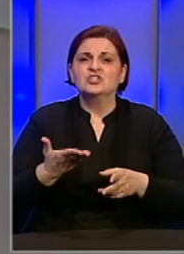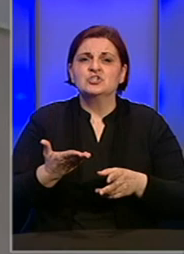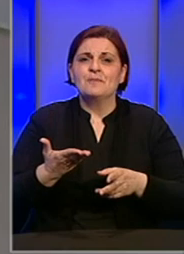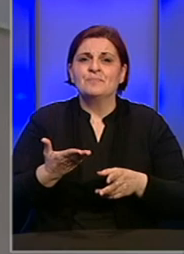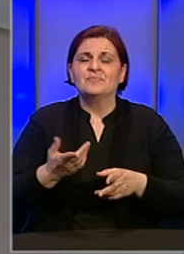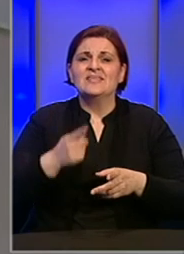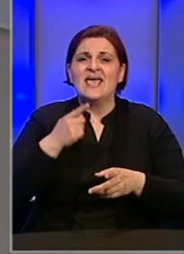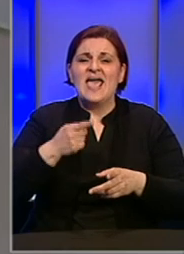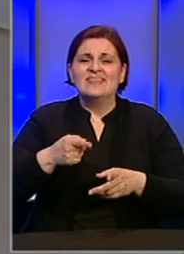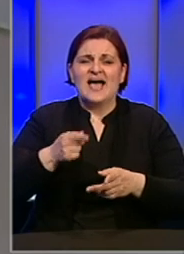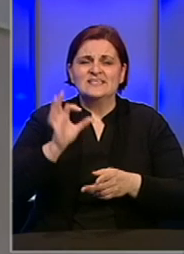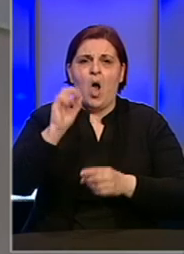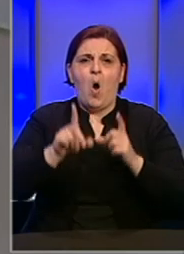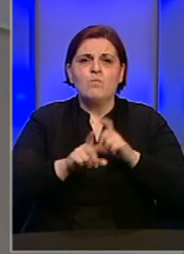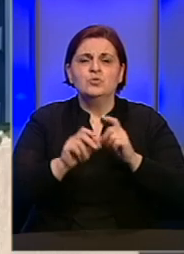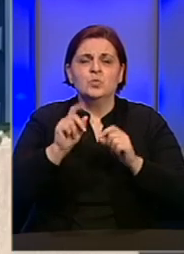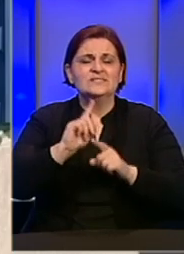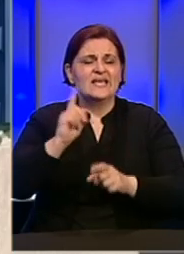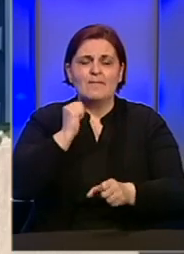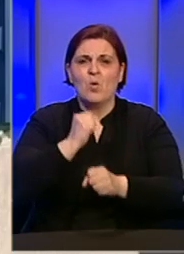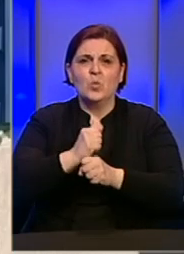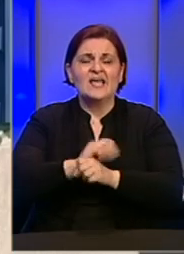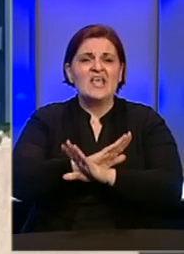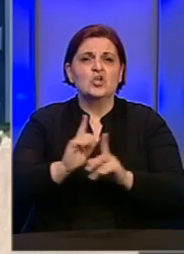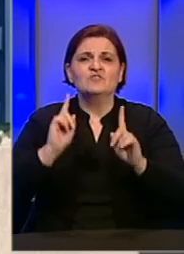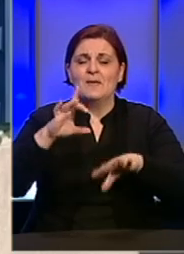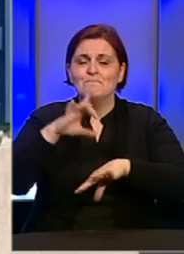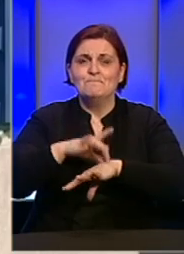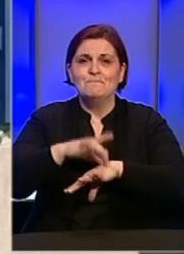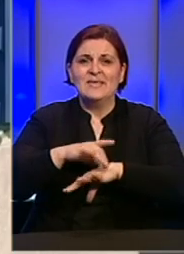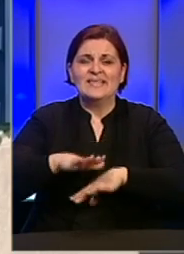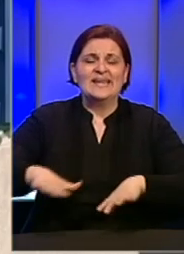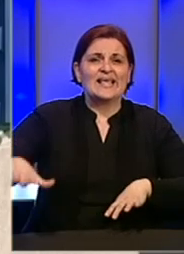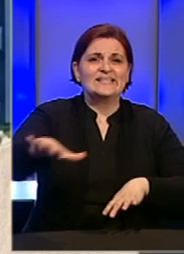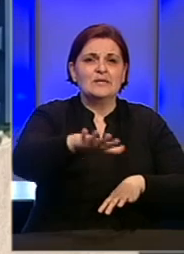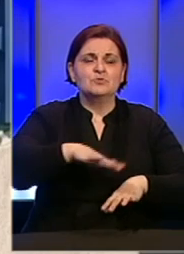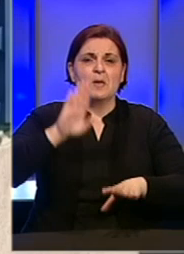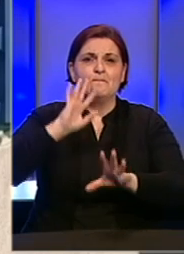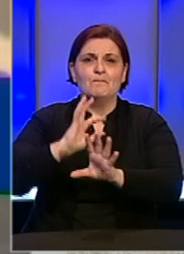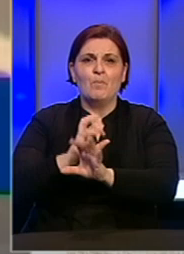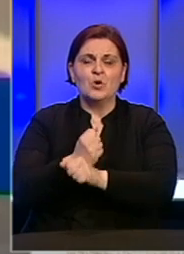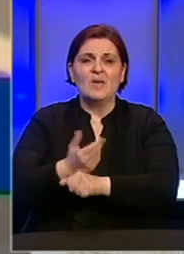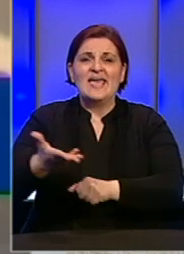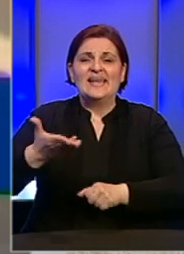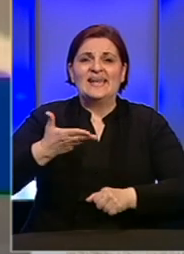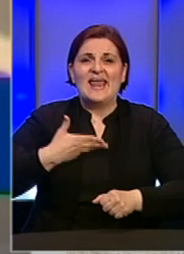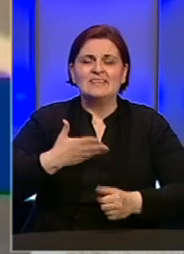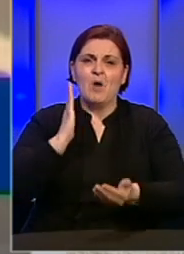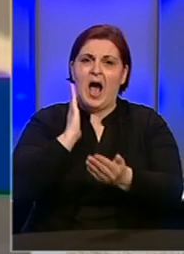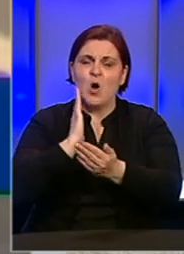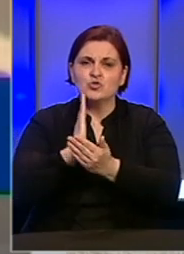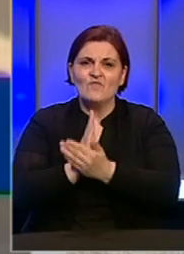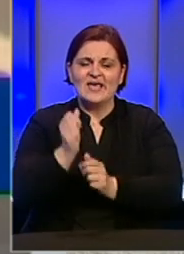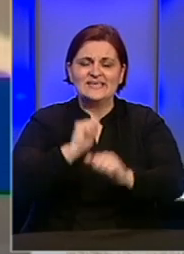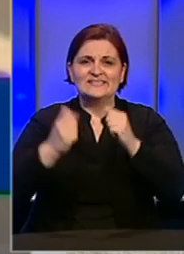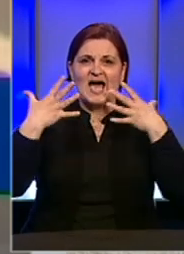se obdukcije ne mogu raditi dok svi sudski medicinari na cijeloj teritoriji BiH ne dobiju adekvatnu